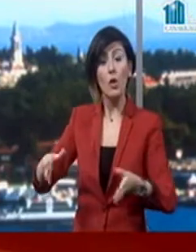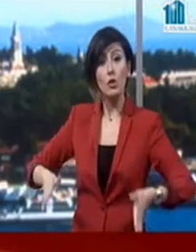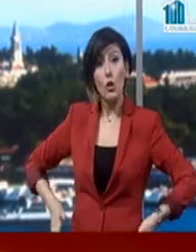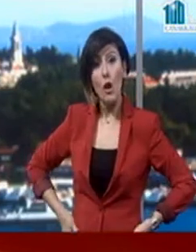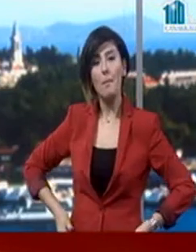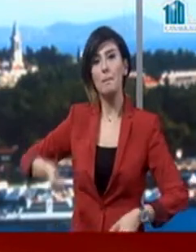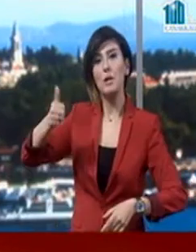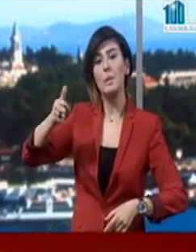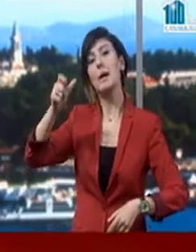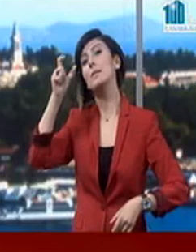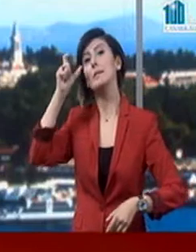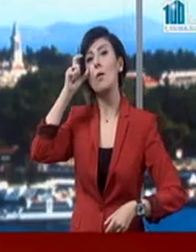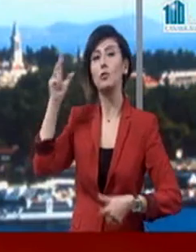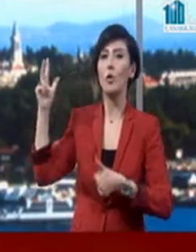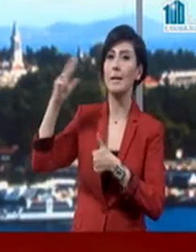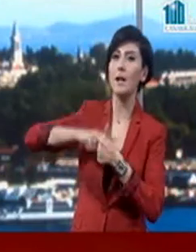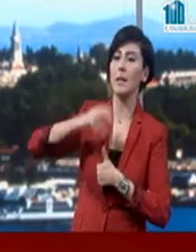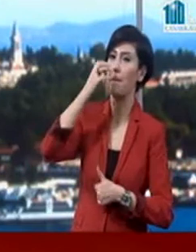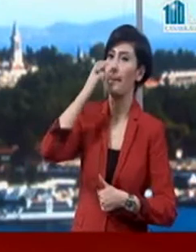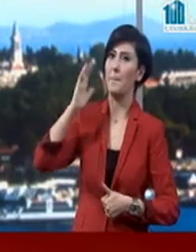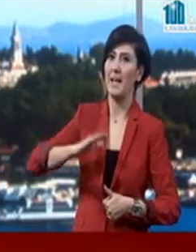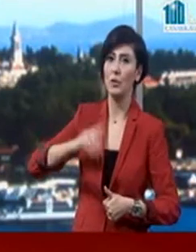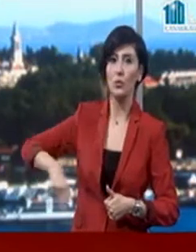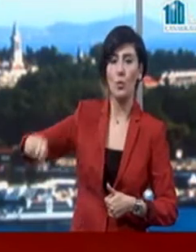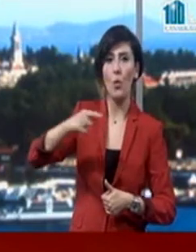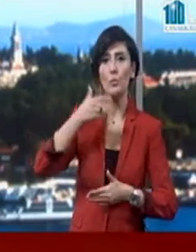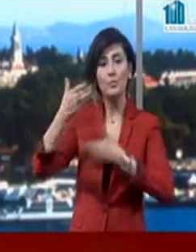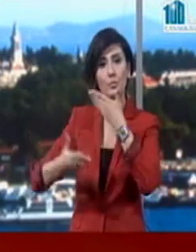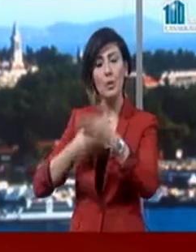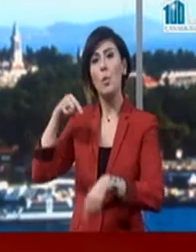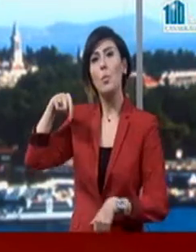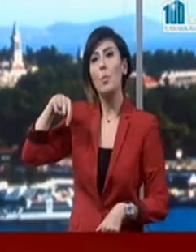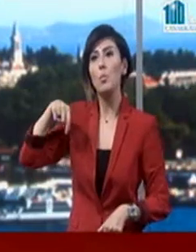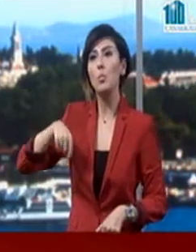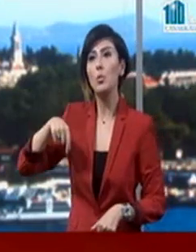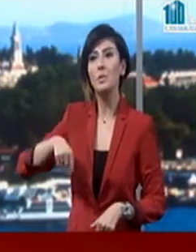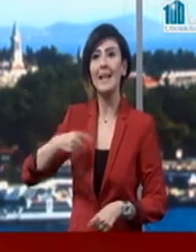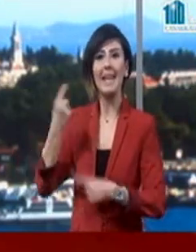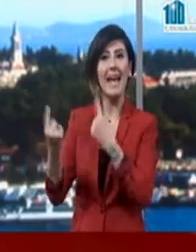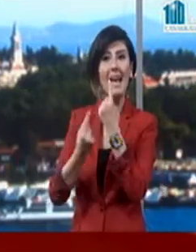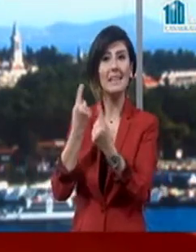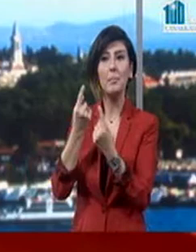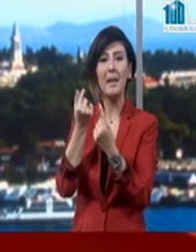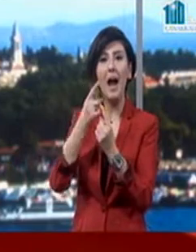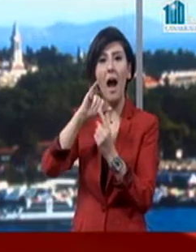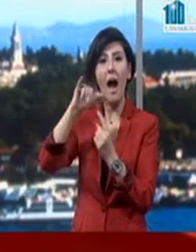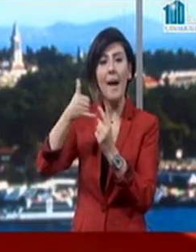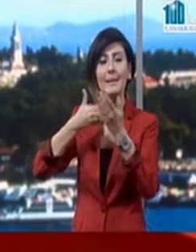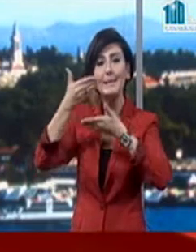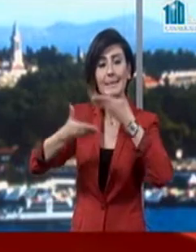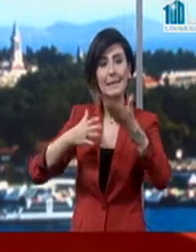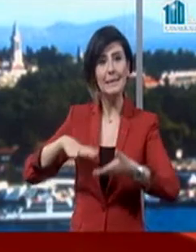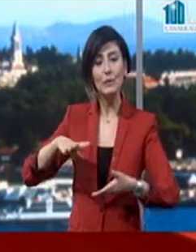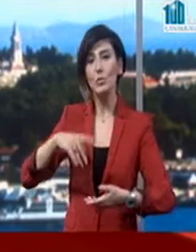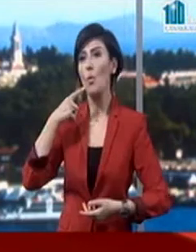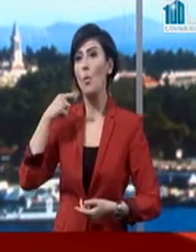Başbakan Ahmet Davutoğlu'nun da katılmasının beklendiğini belirtelim. Evet buradaki eskinliklerden biraz ayrıntılı bilgi vermek gerekirse